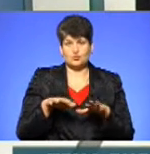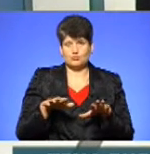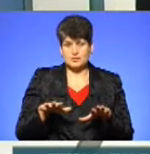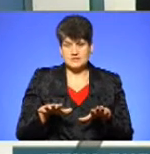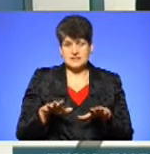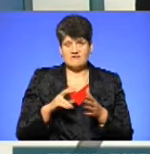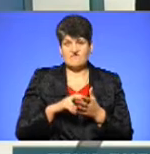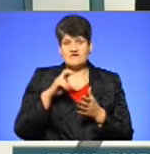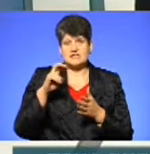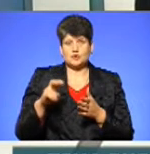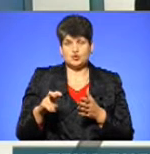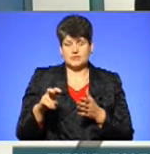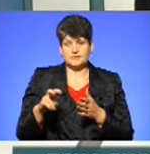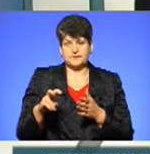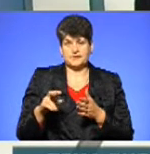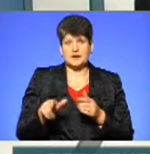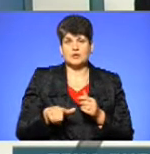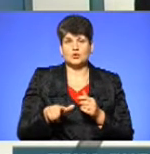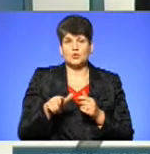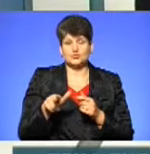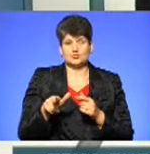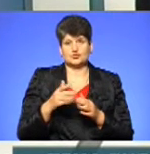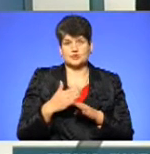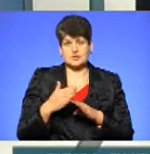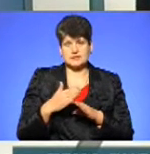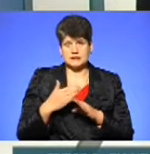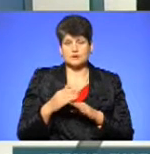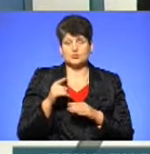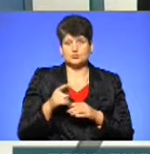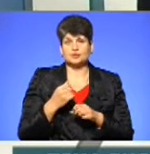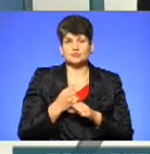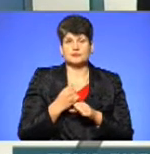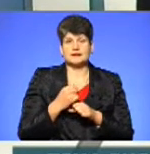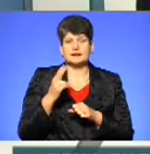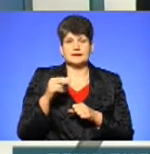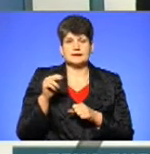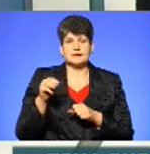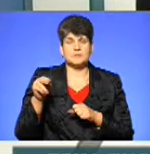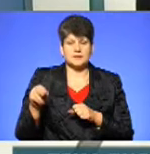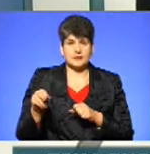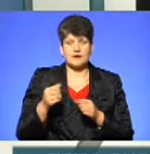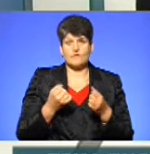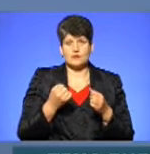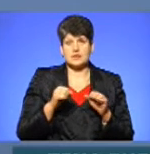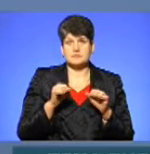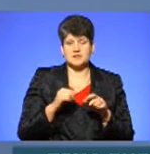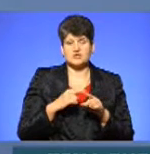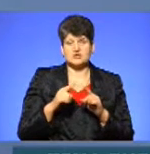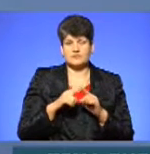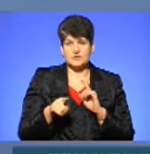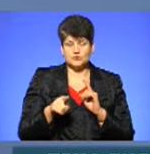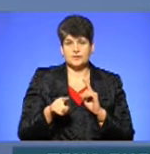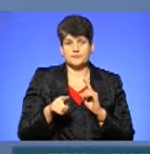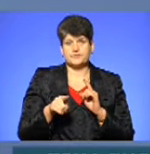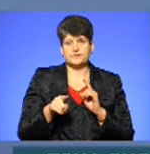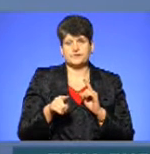вискочили на дорожню проїжну частину, Таким чином здійснилося ДТП, водій не міг швидко зреагувати